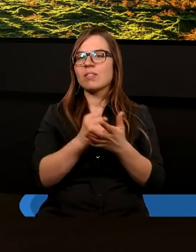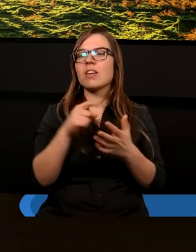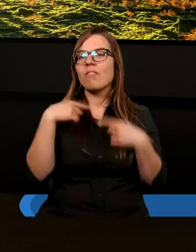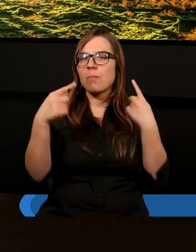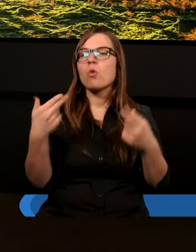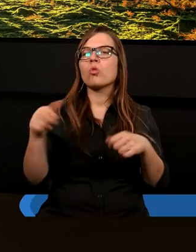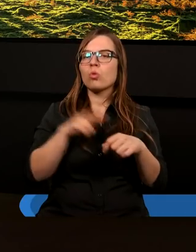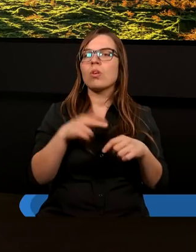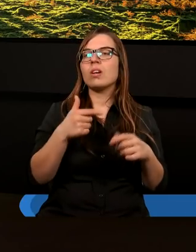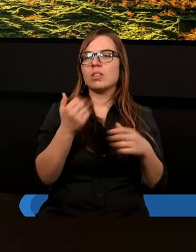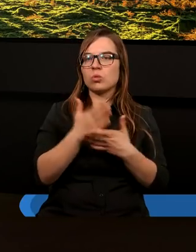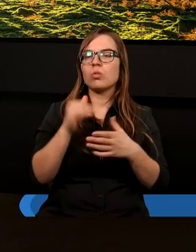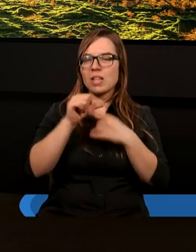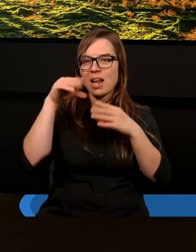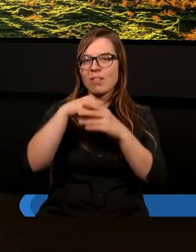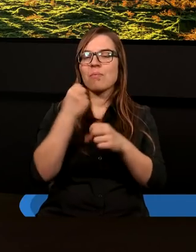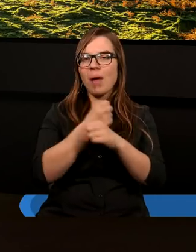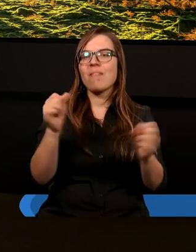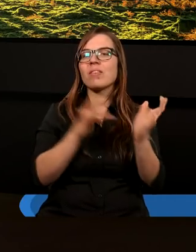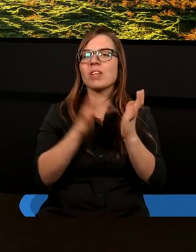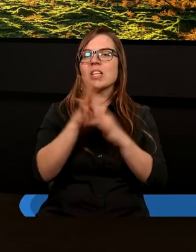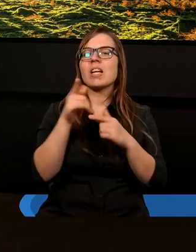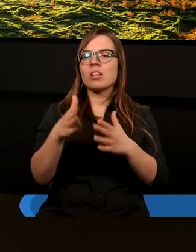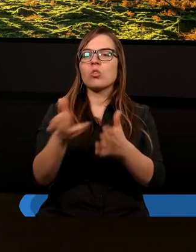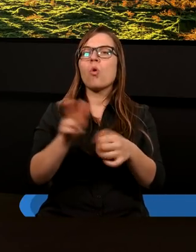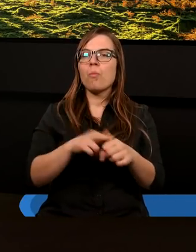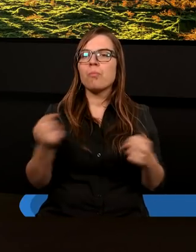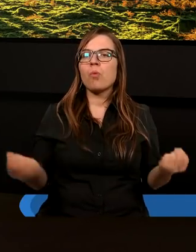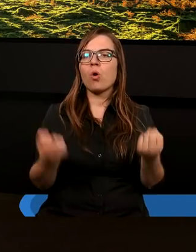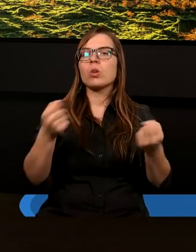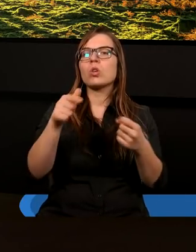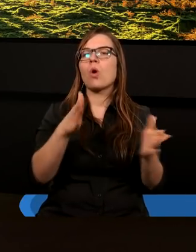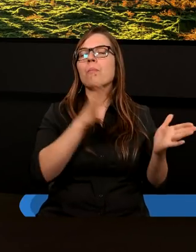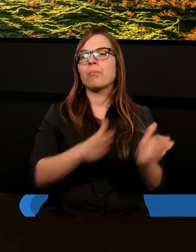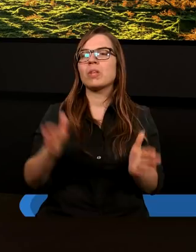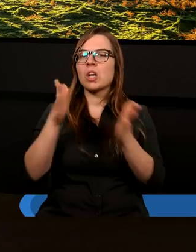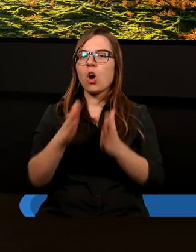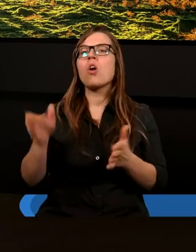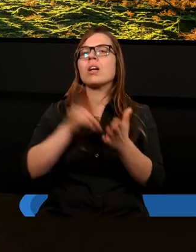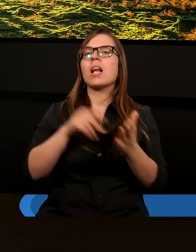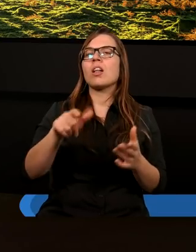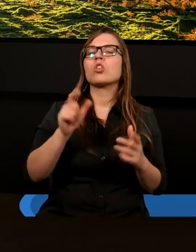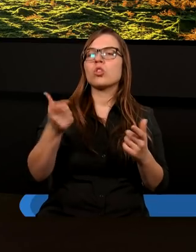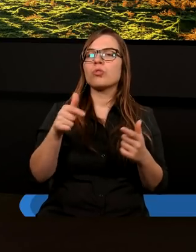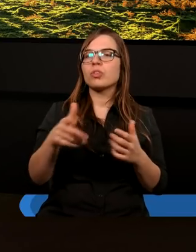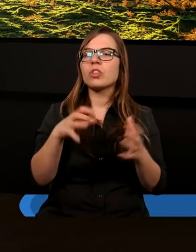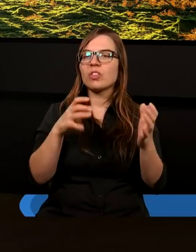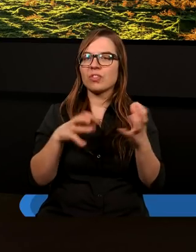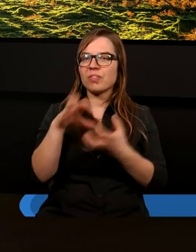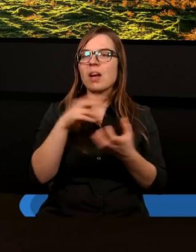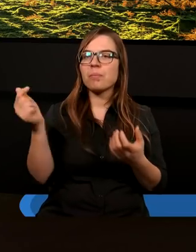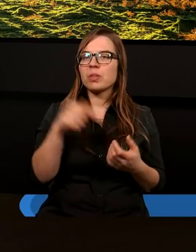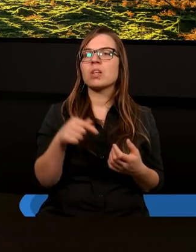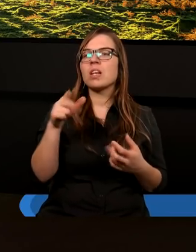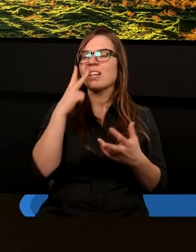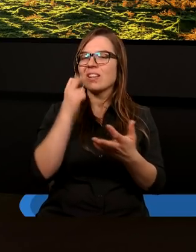wypowiedzieliśmy już. Zbawienie w Jezusie i tej drodze, którą podążamy, to jest przygotowanie po prostu na czas przyjścia. I ktoś kiedyś